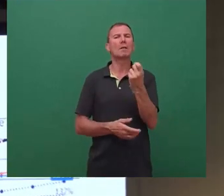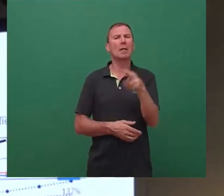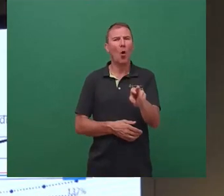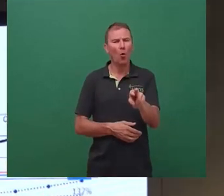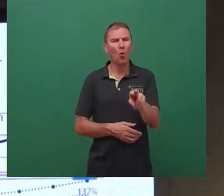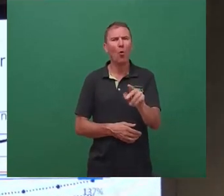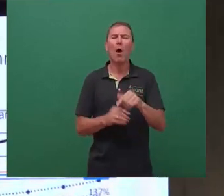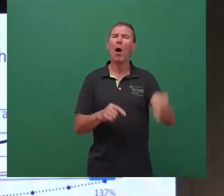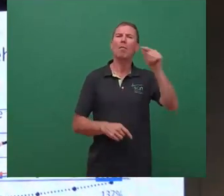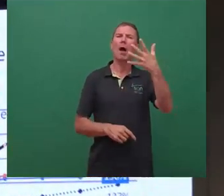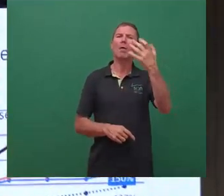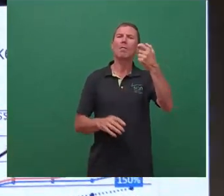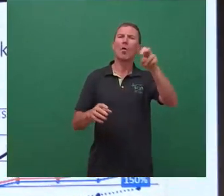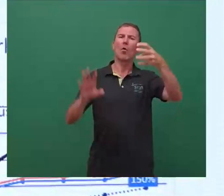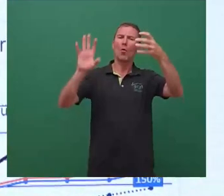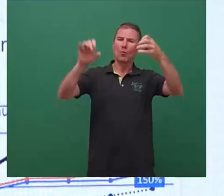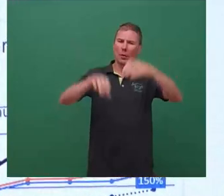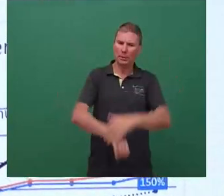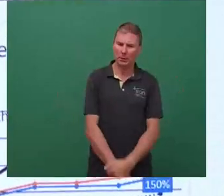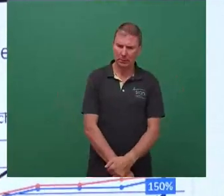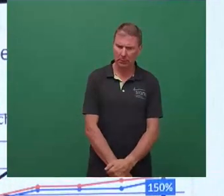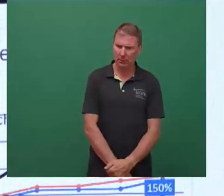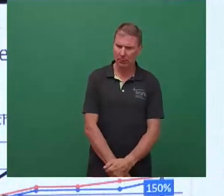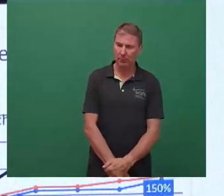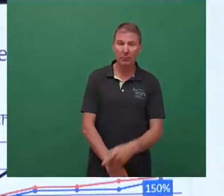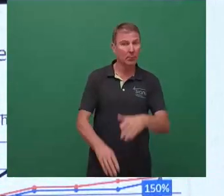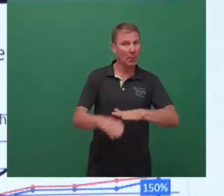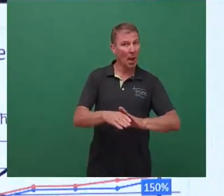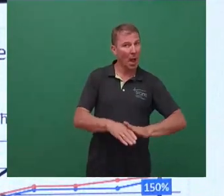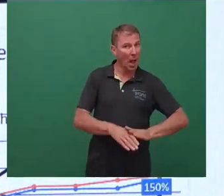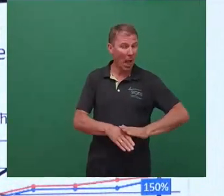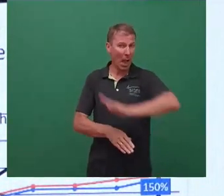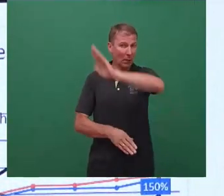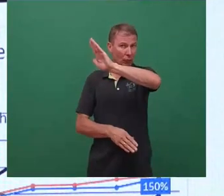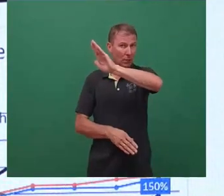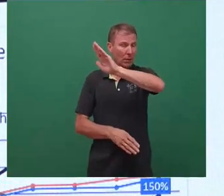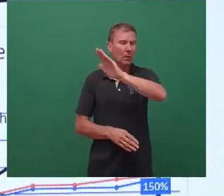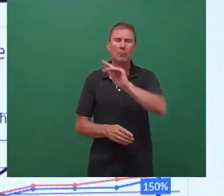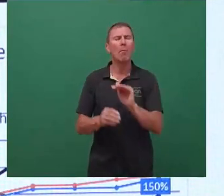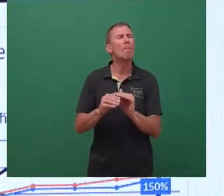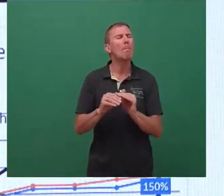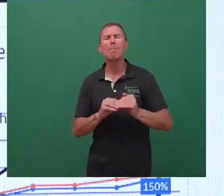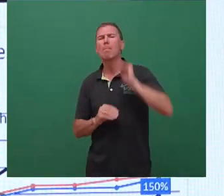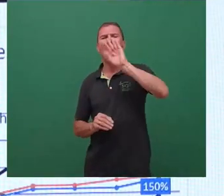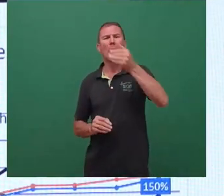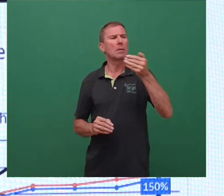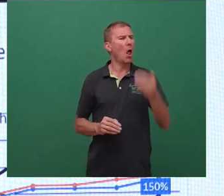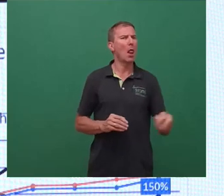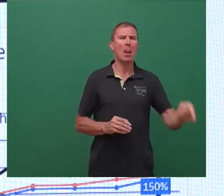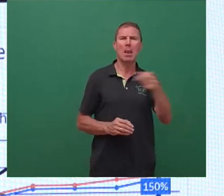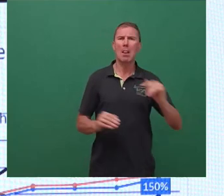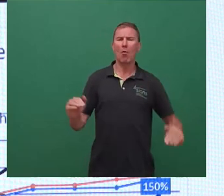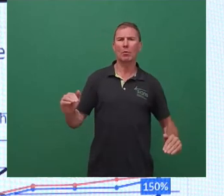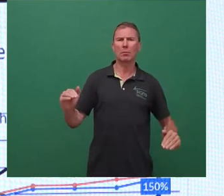51,90. Dieser Anstieg lag erkennbar über der Lohnentwicklung und über der Entwicklung der